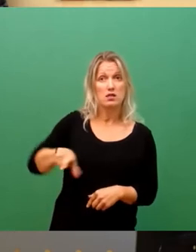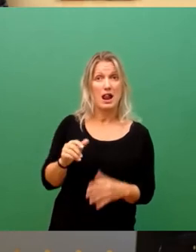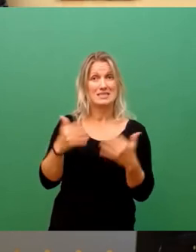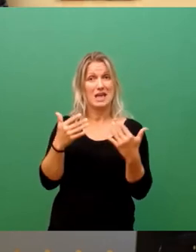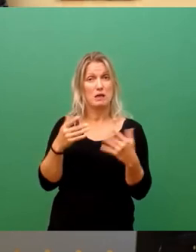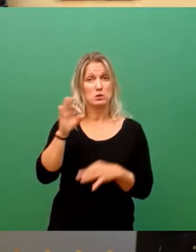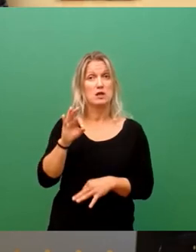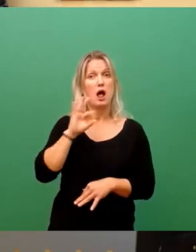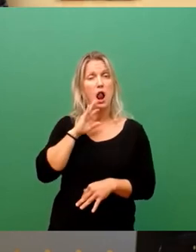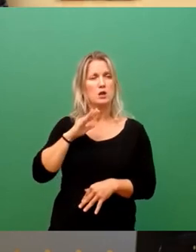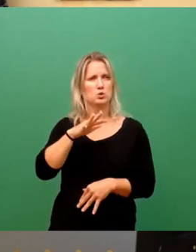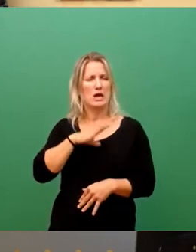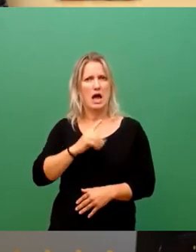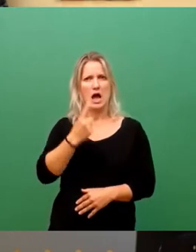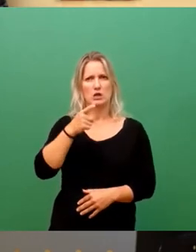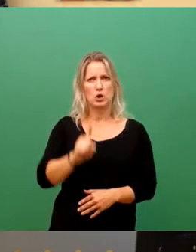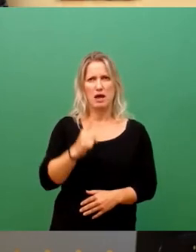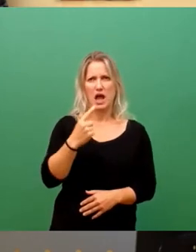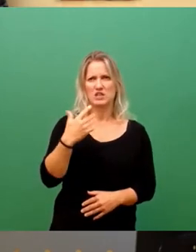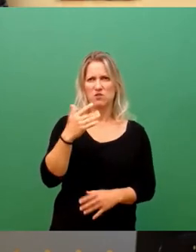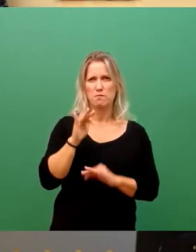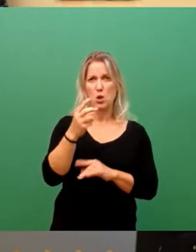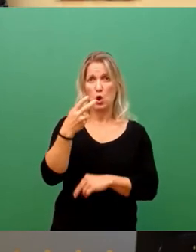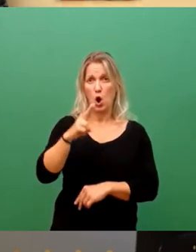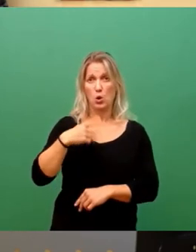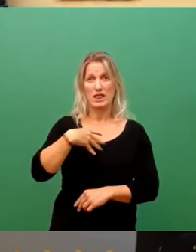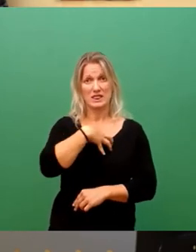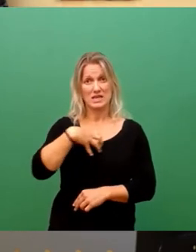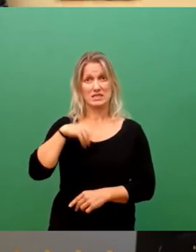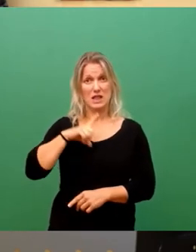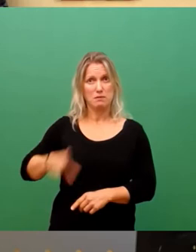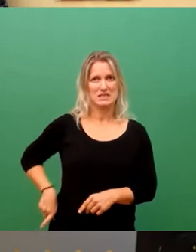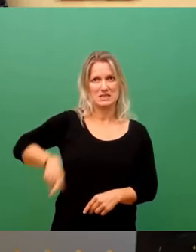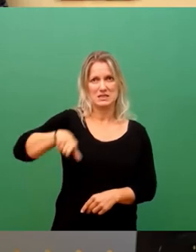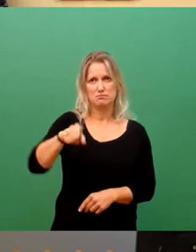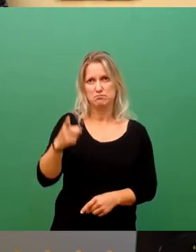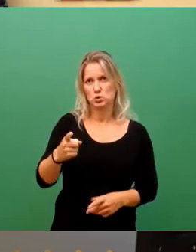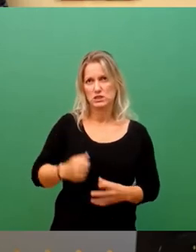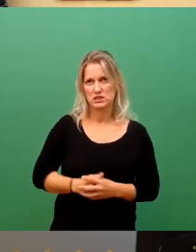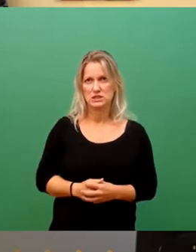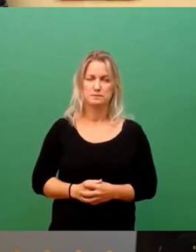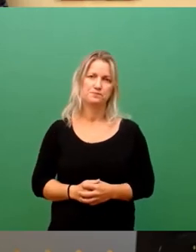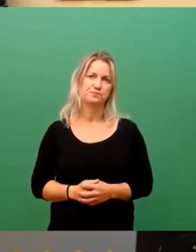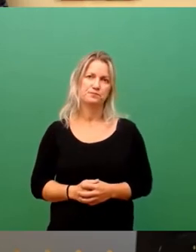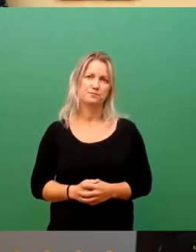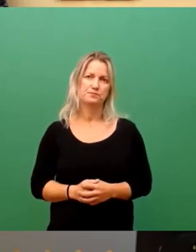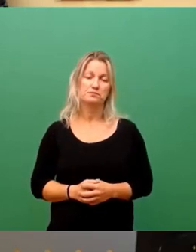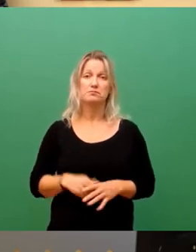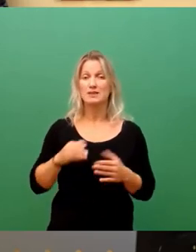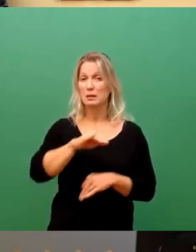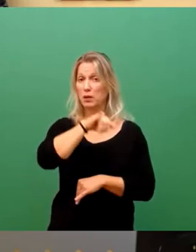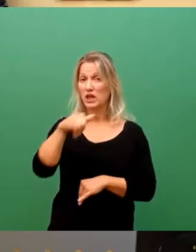1,15 Millionen Euro, den die Landeshauptstadt dabei selber leisten muss. Im Mittelpunkt des Projekts